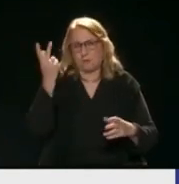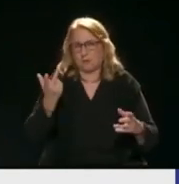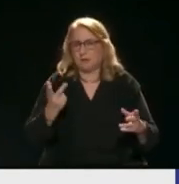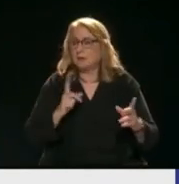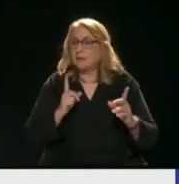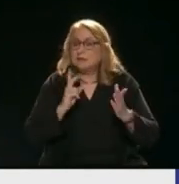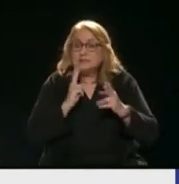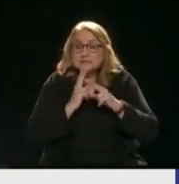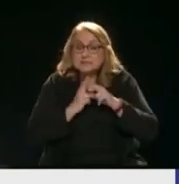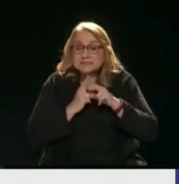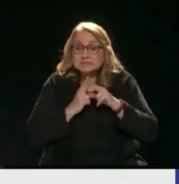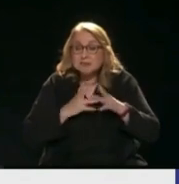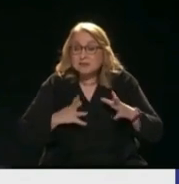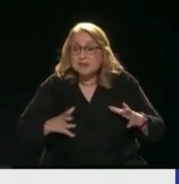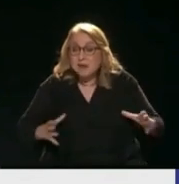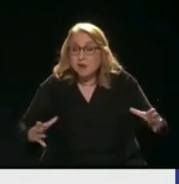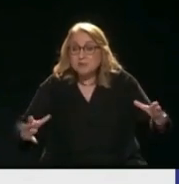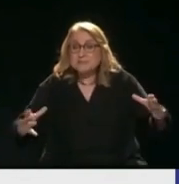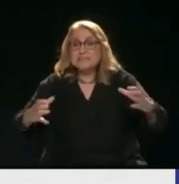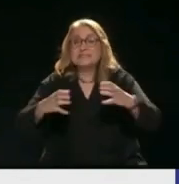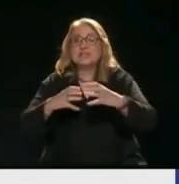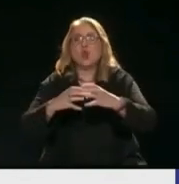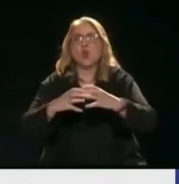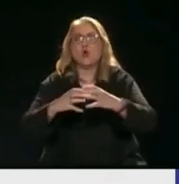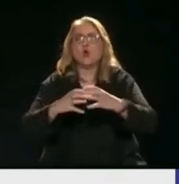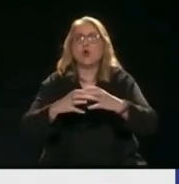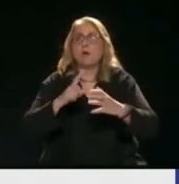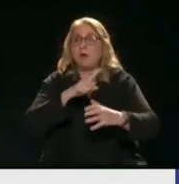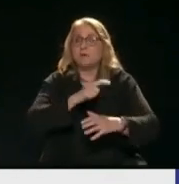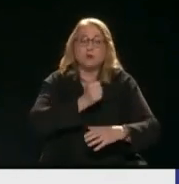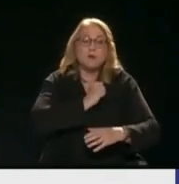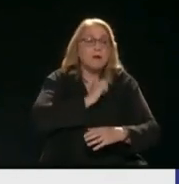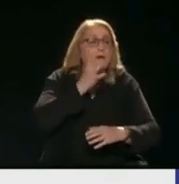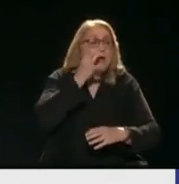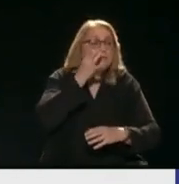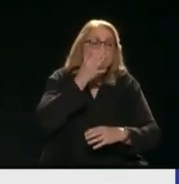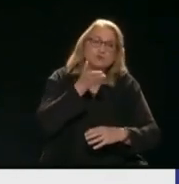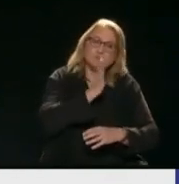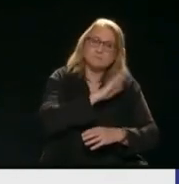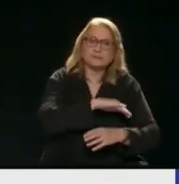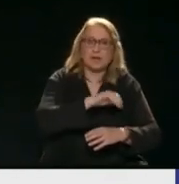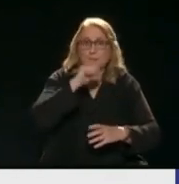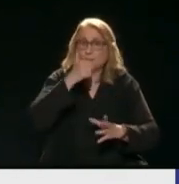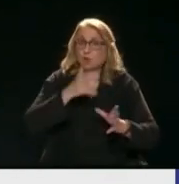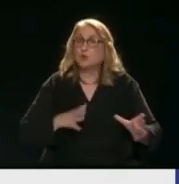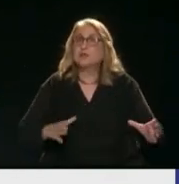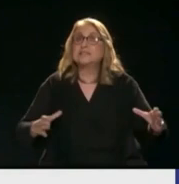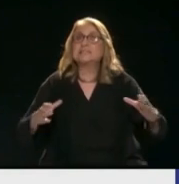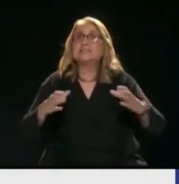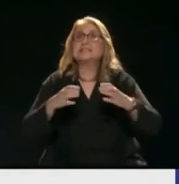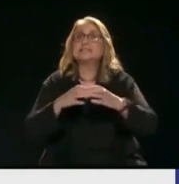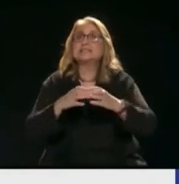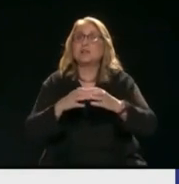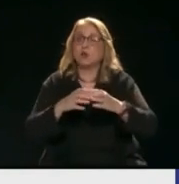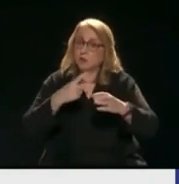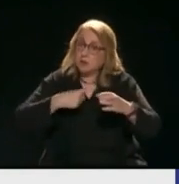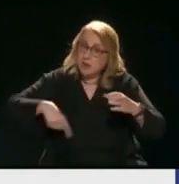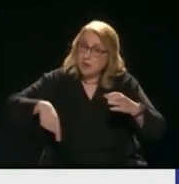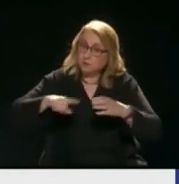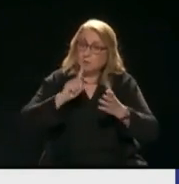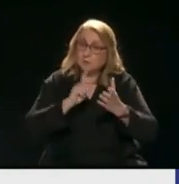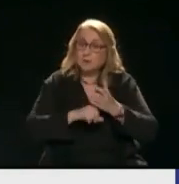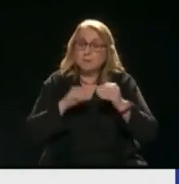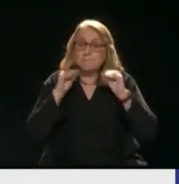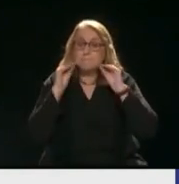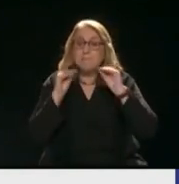συλλογικότητα προέχει Της ατομικότητας Και σήμερα η συλλογικότητα θα πρέπει να δράσει Πραγματικά σε μια πραγματική παιδεία